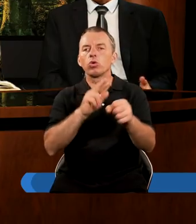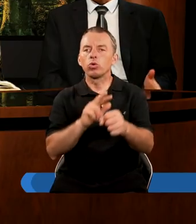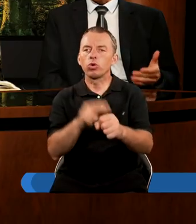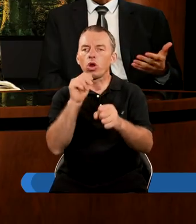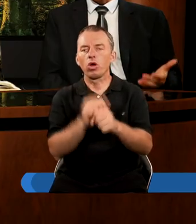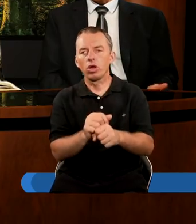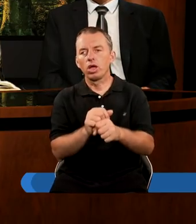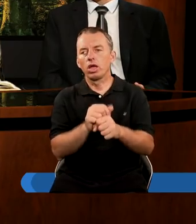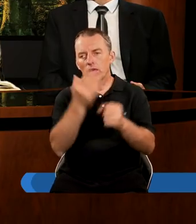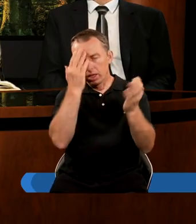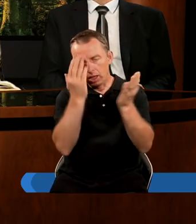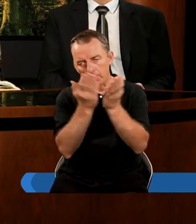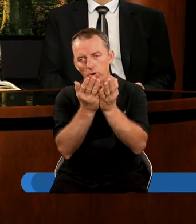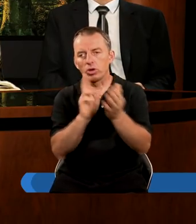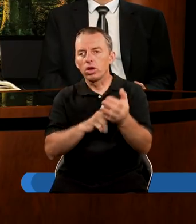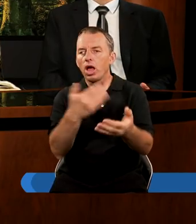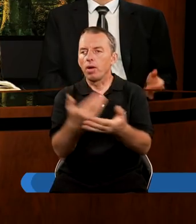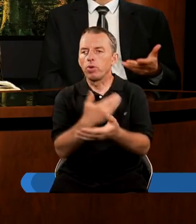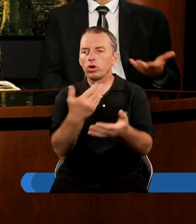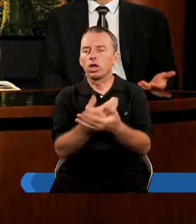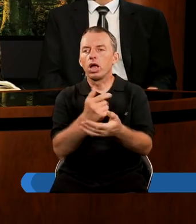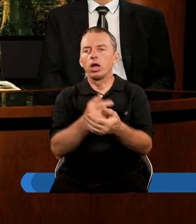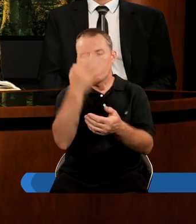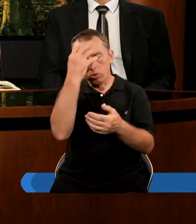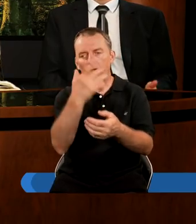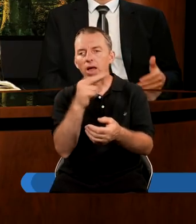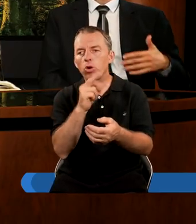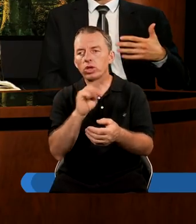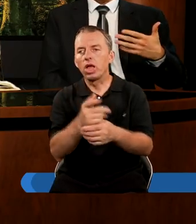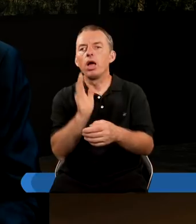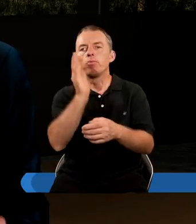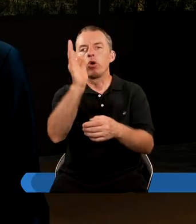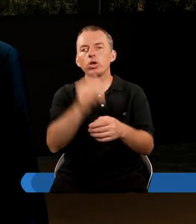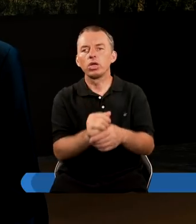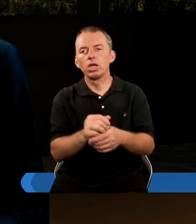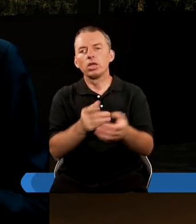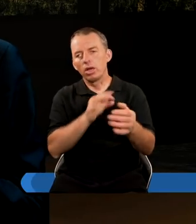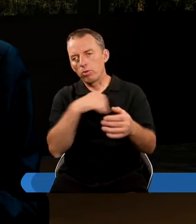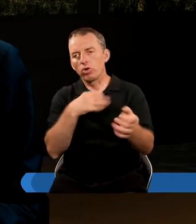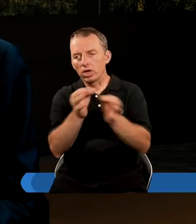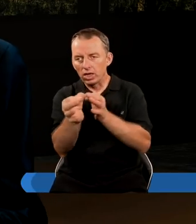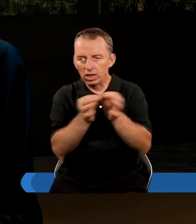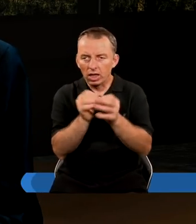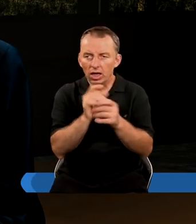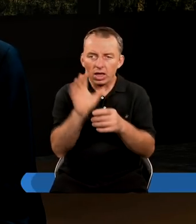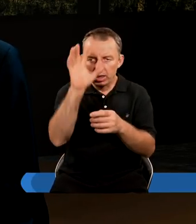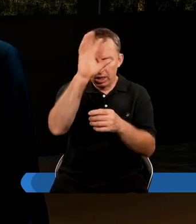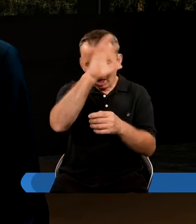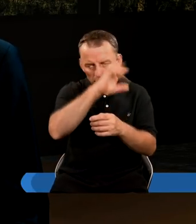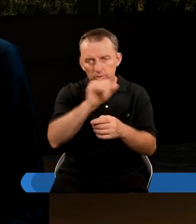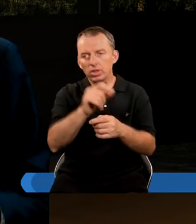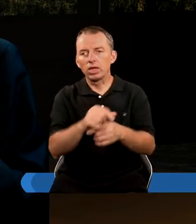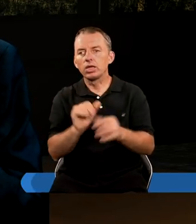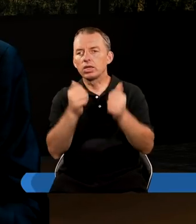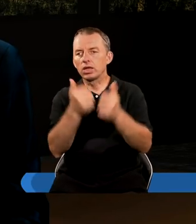którą zapoznał na początku króla Nebukadnezara, później znamy historię, on w pewnym momencie zapomina ten sen.